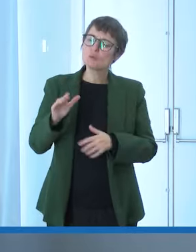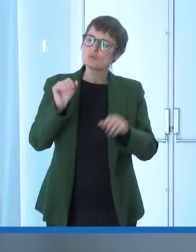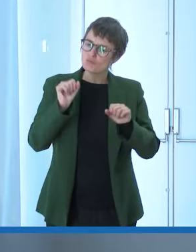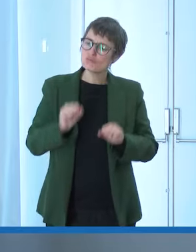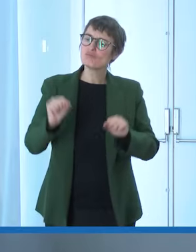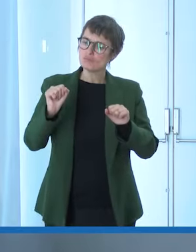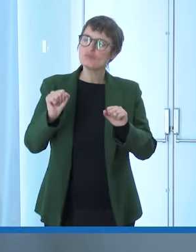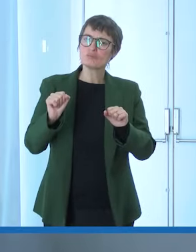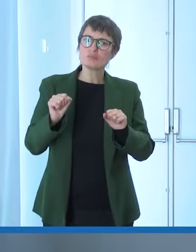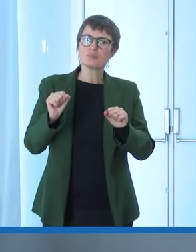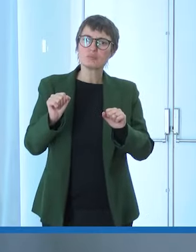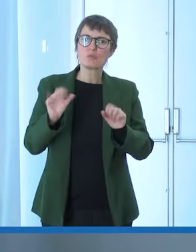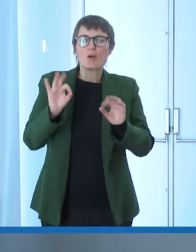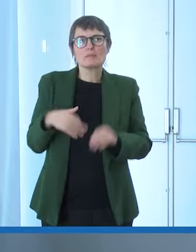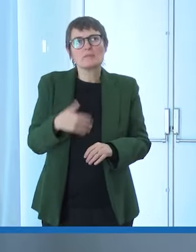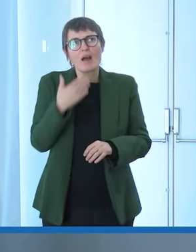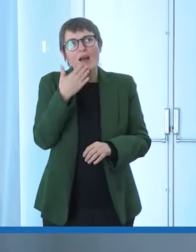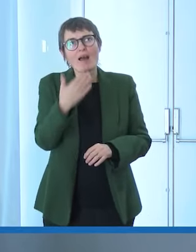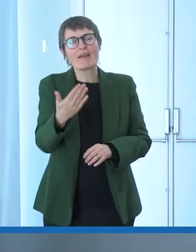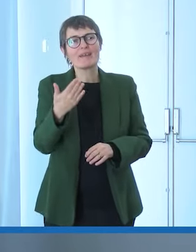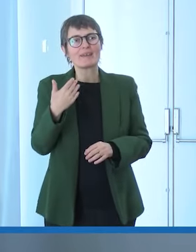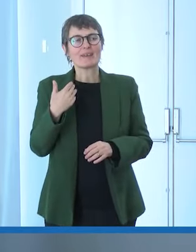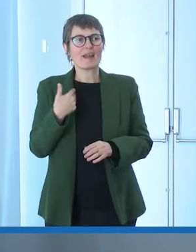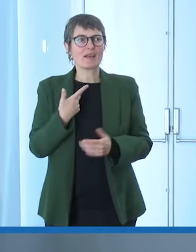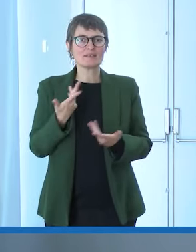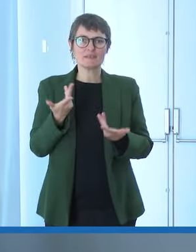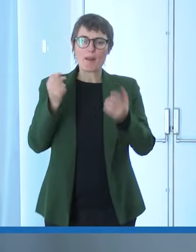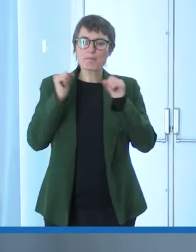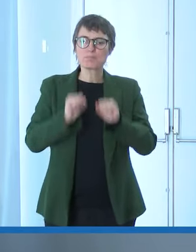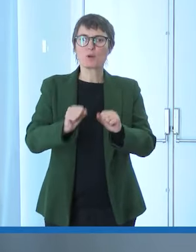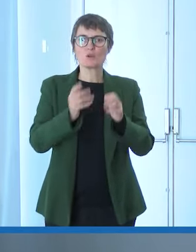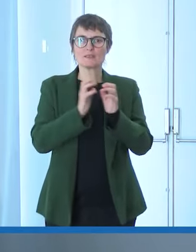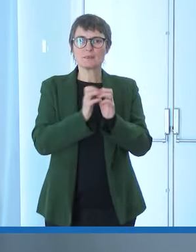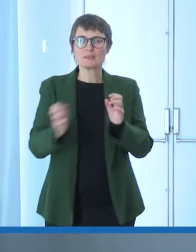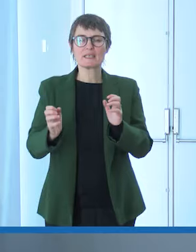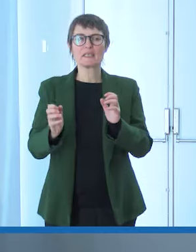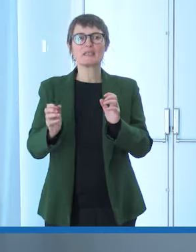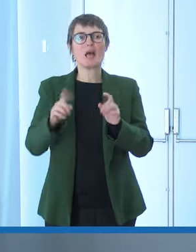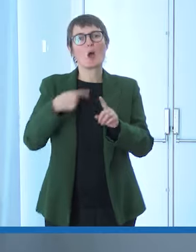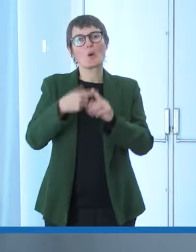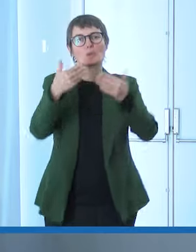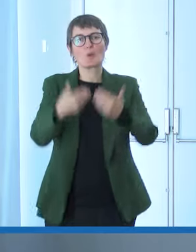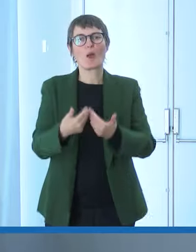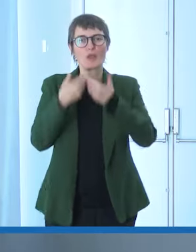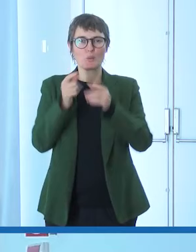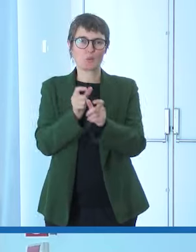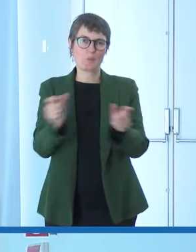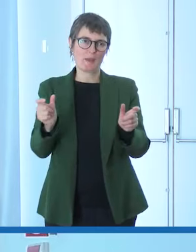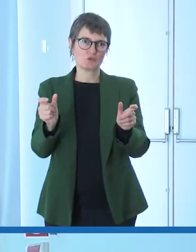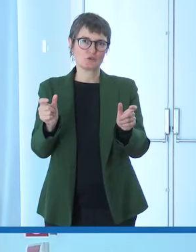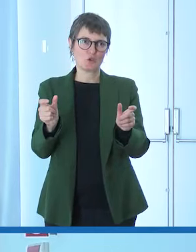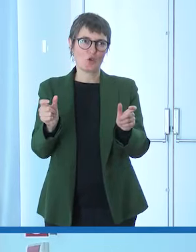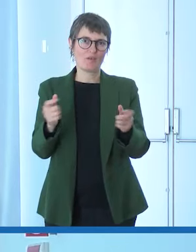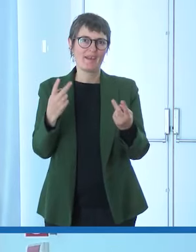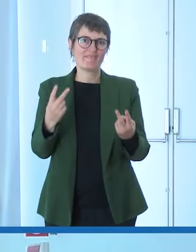celato in ogni diversità e con l'aiuto di persone in grado di valorizzarlo vediamo il video di Ivan